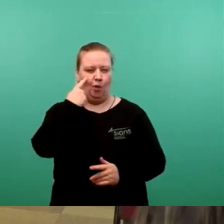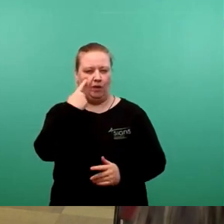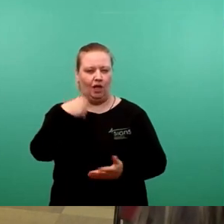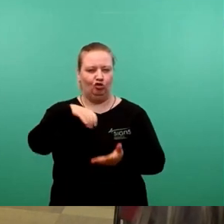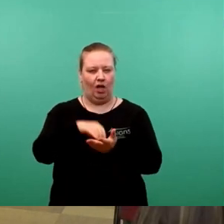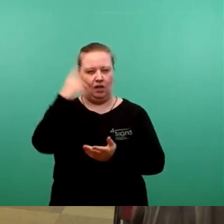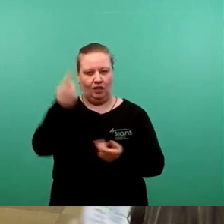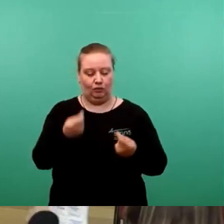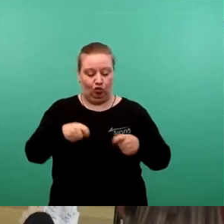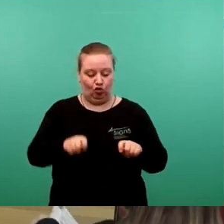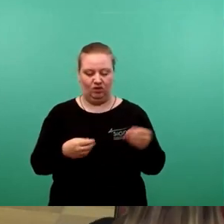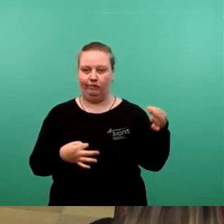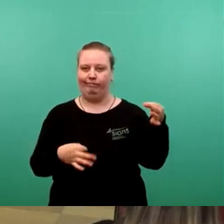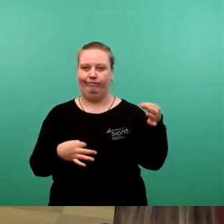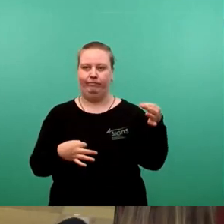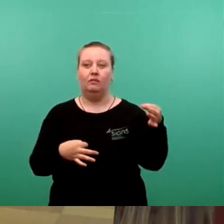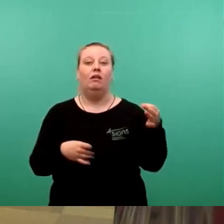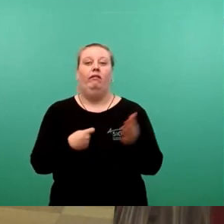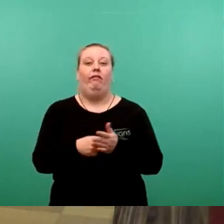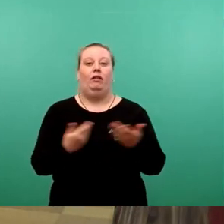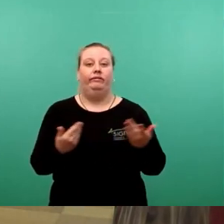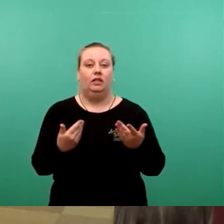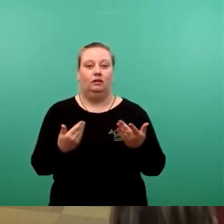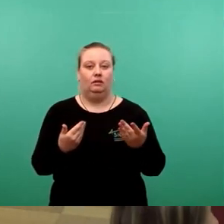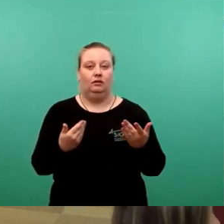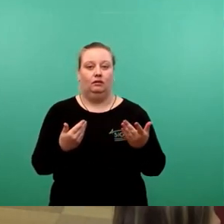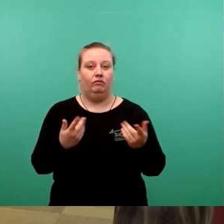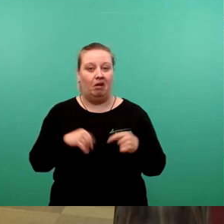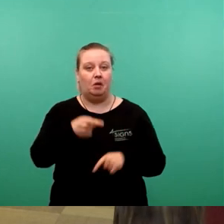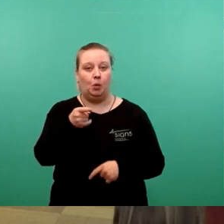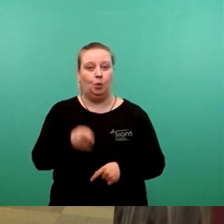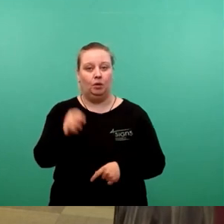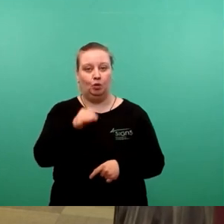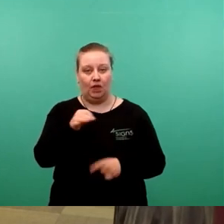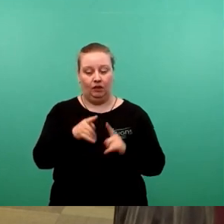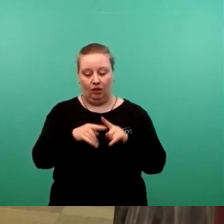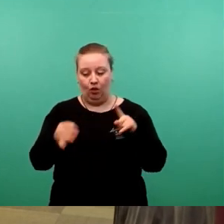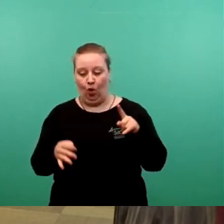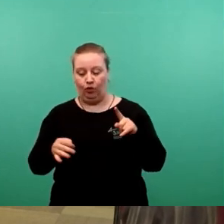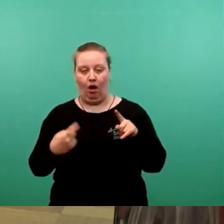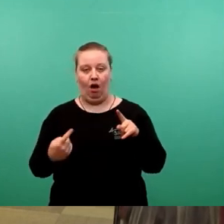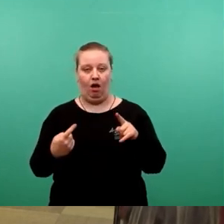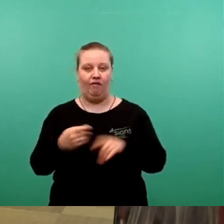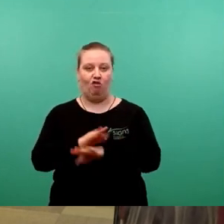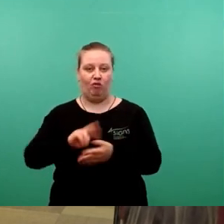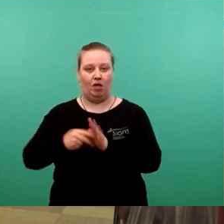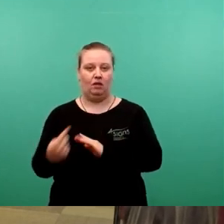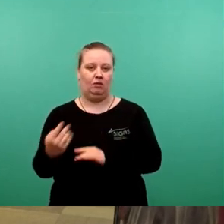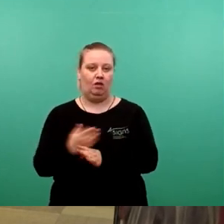haben, wenn zum Schluss eine hundertprozentige Tochter in Ihren Wirtschaftsplänen macht, was Sie denkt.